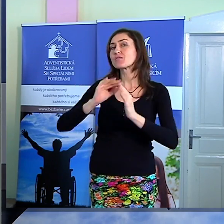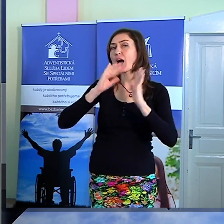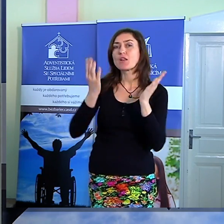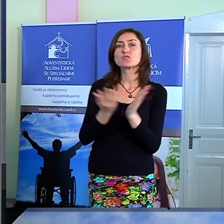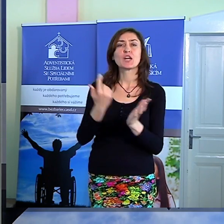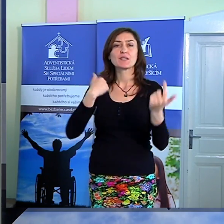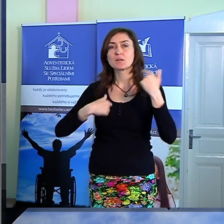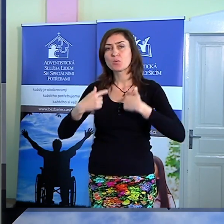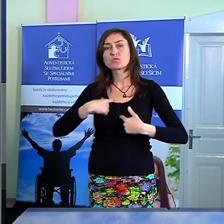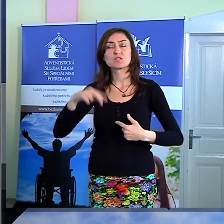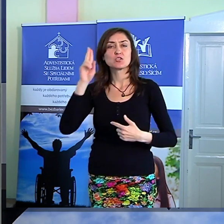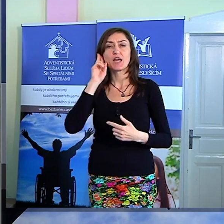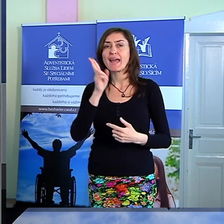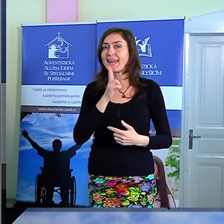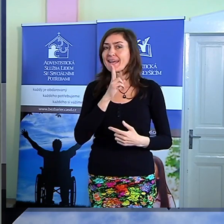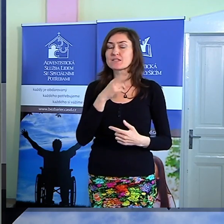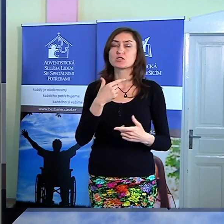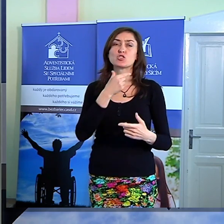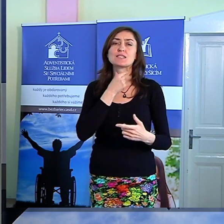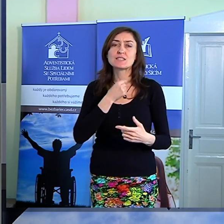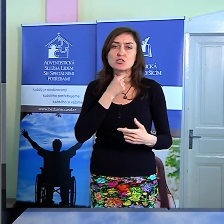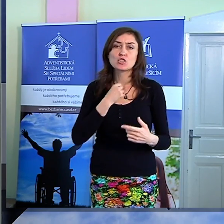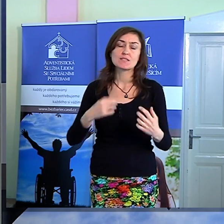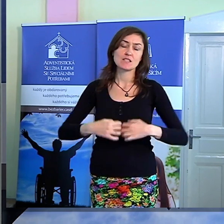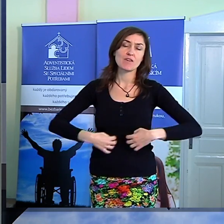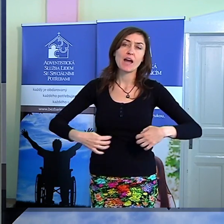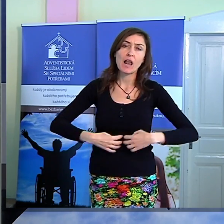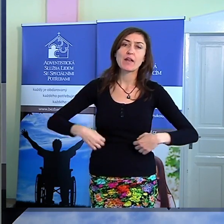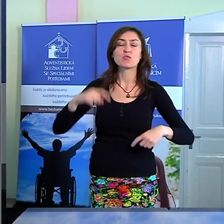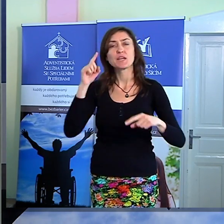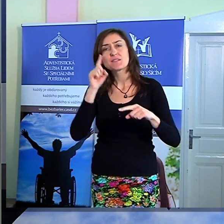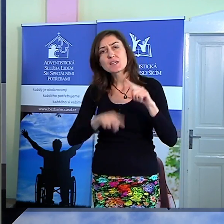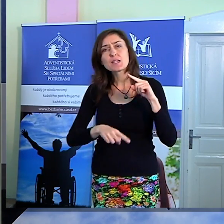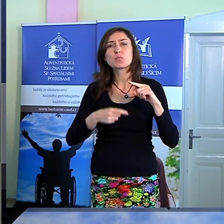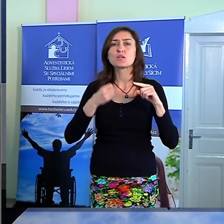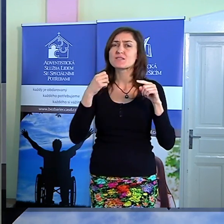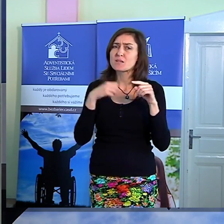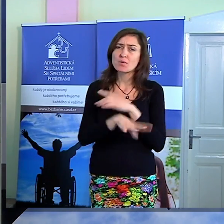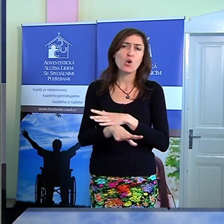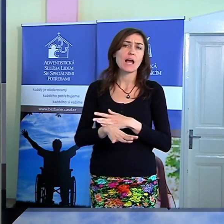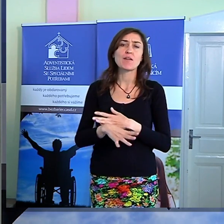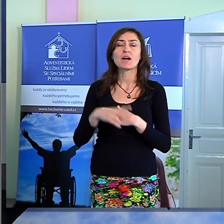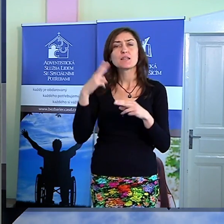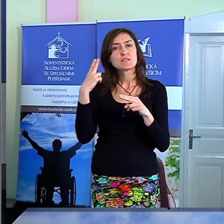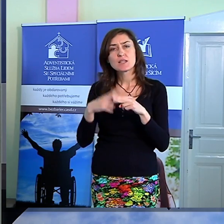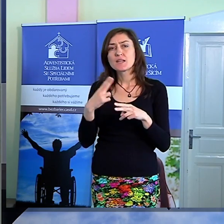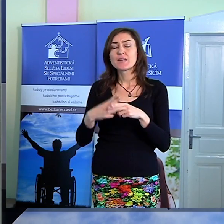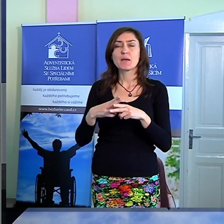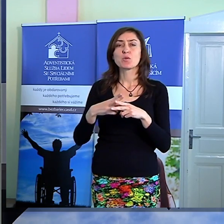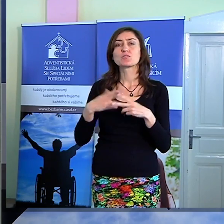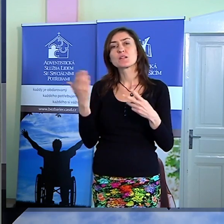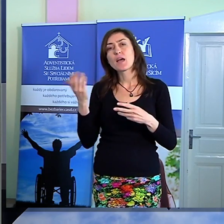všechny žíznivé, všechny hladovějící, prohrávající, chybující, nemocné, bohaté, chudé,